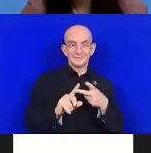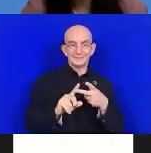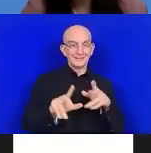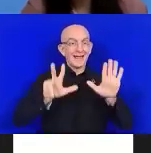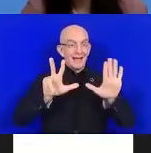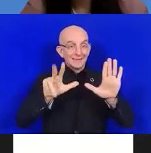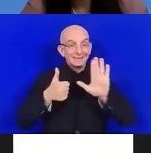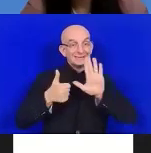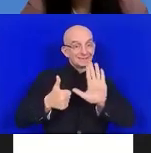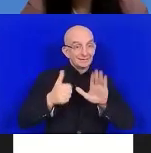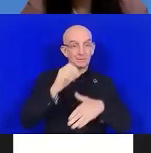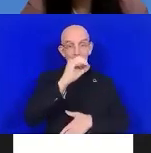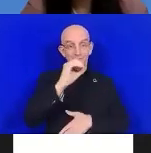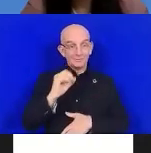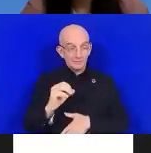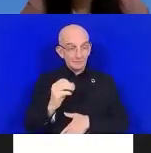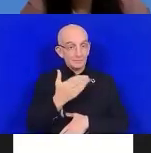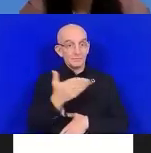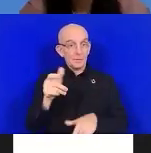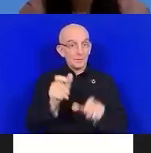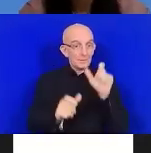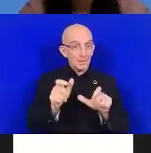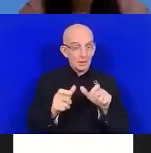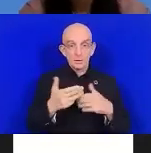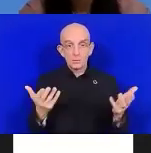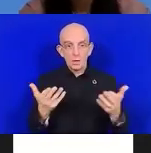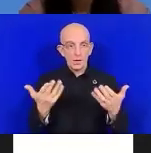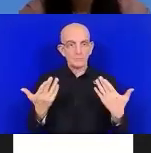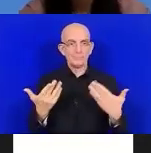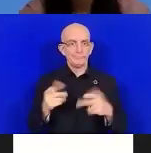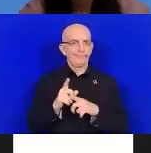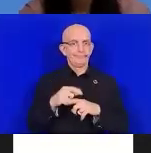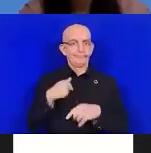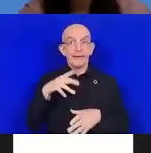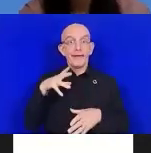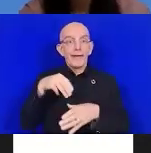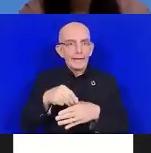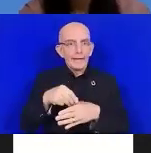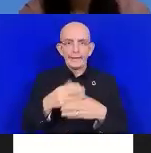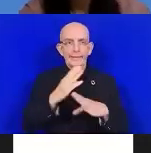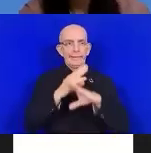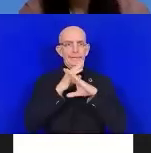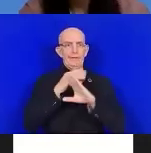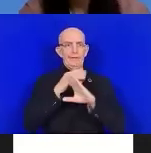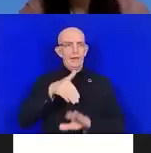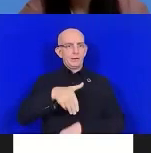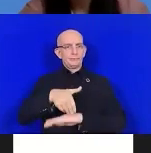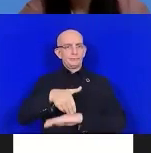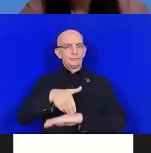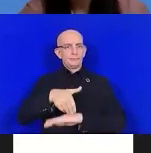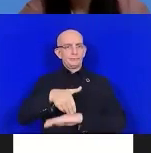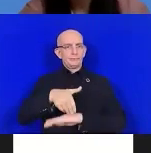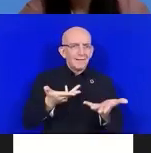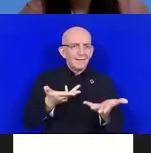catastrophe au niveau communautaire. aussi, 3, seulement 11% des personnes en situation de handicap